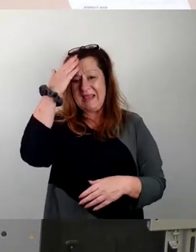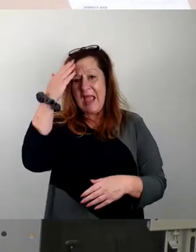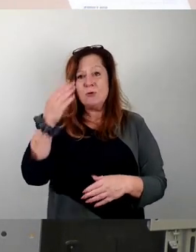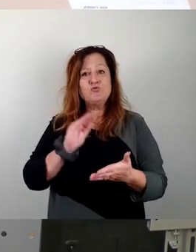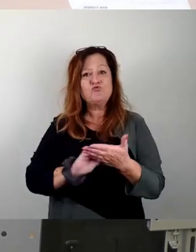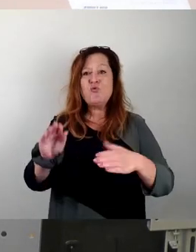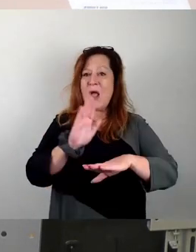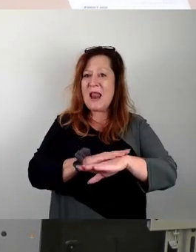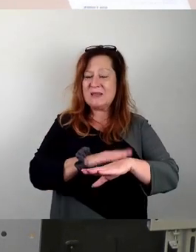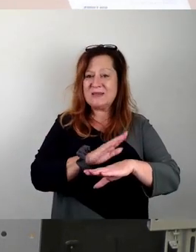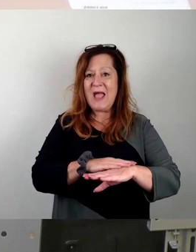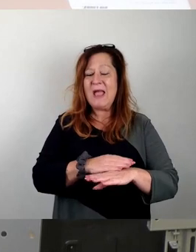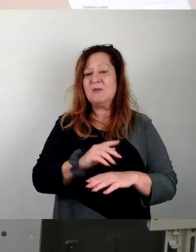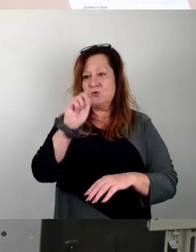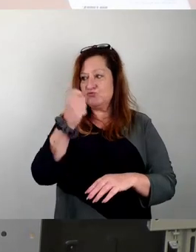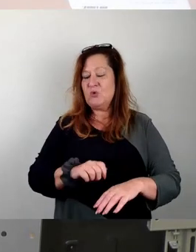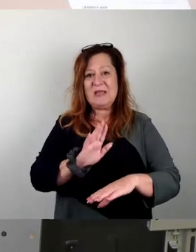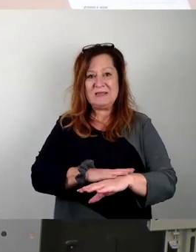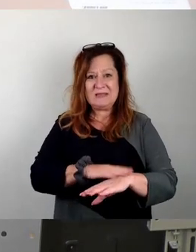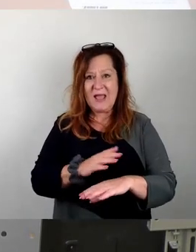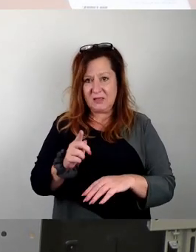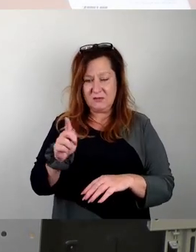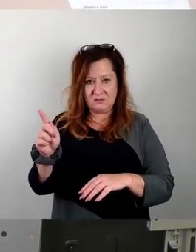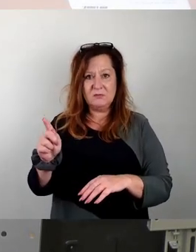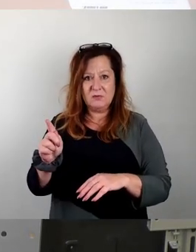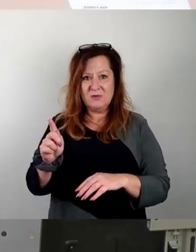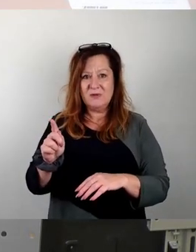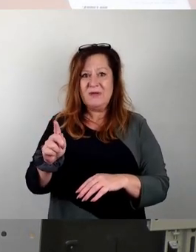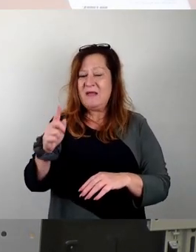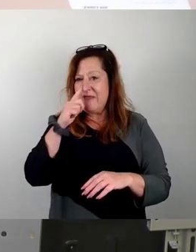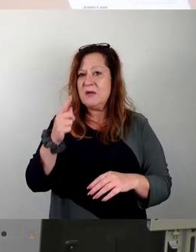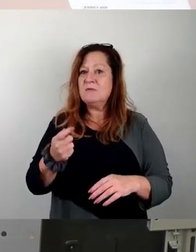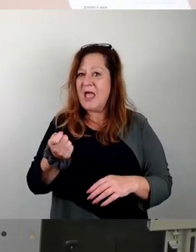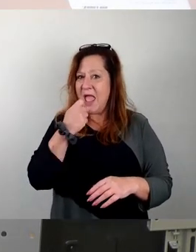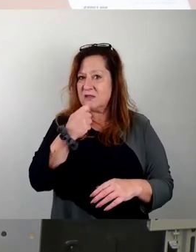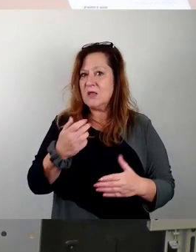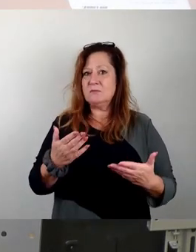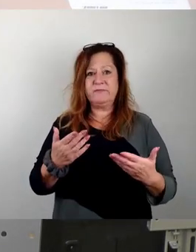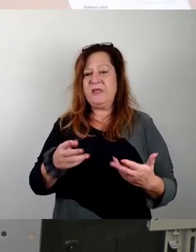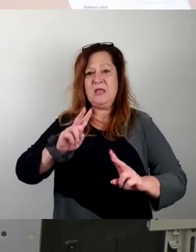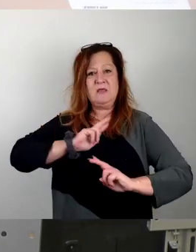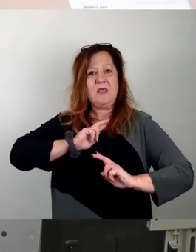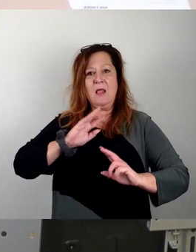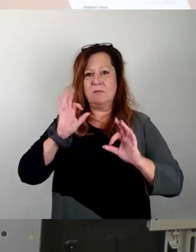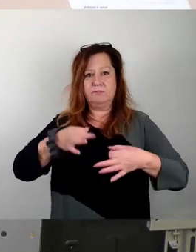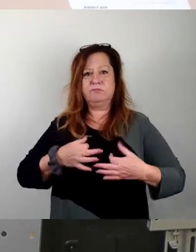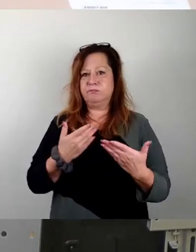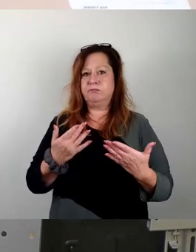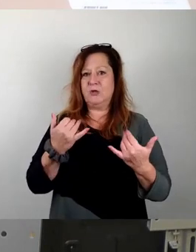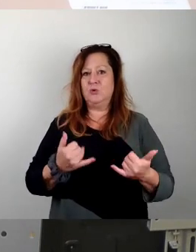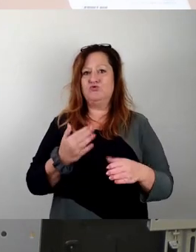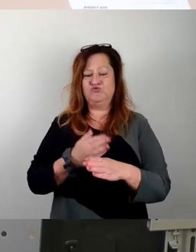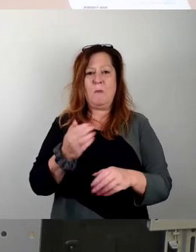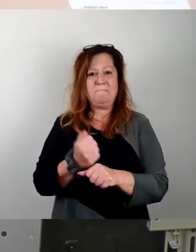Maslow'sche Bedürfnispyramide. Diese beginnt bei Unterkunft und Essen und endet in Selbstverwirklichung, die einige hier auch schon betreiben im Stadtrat.